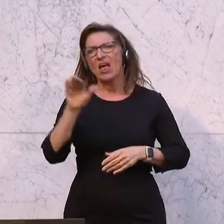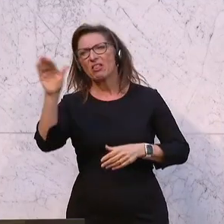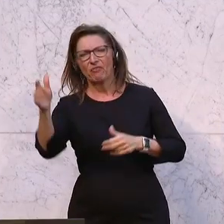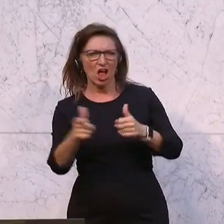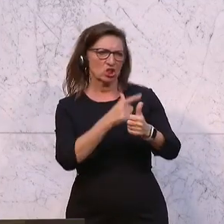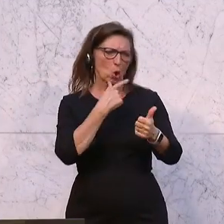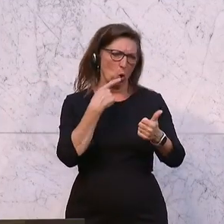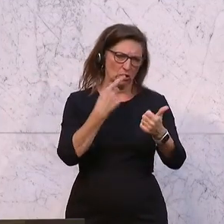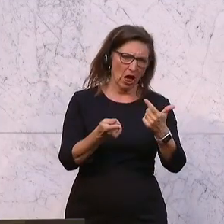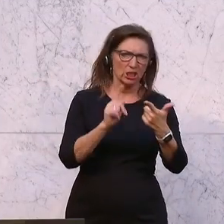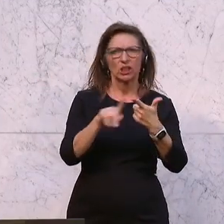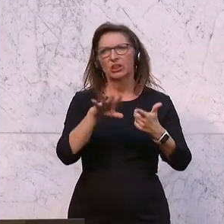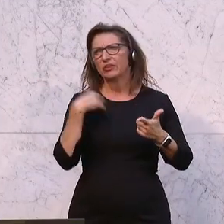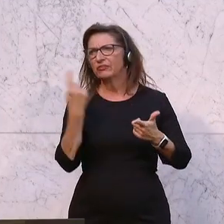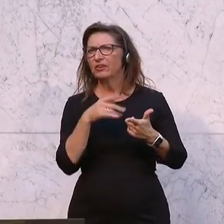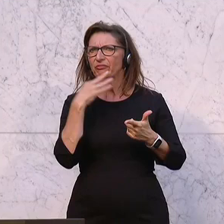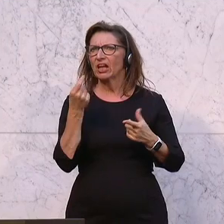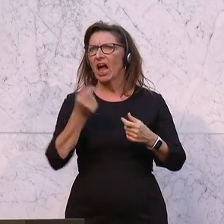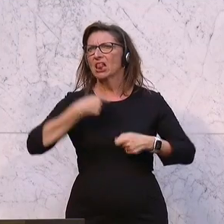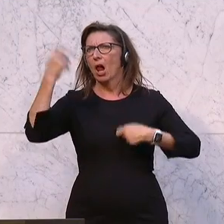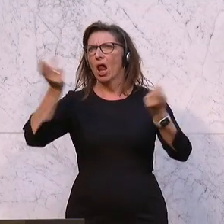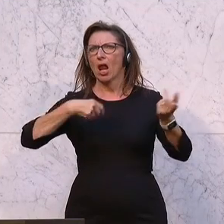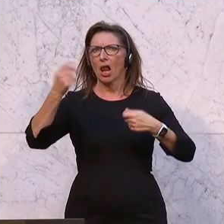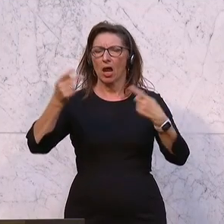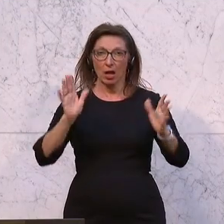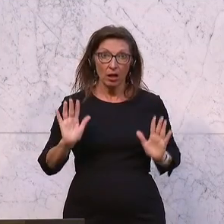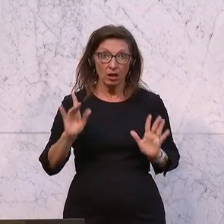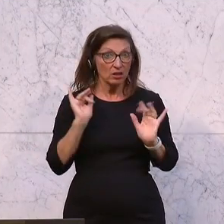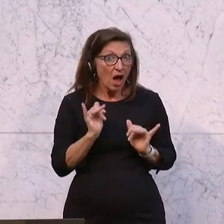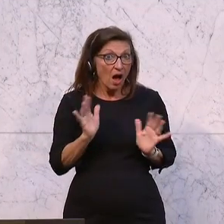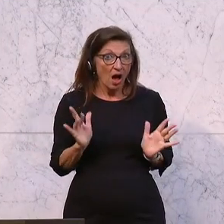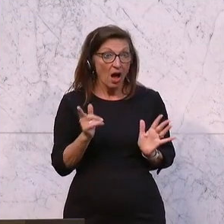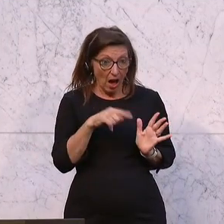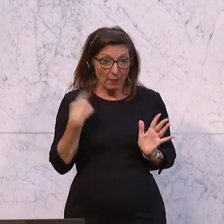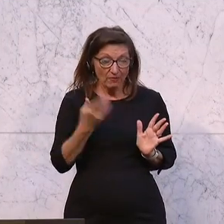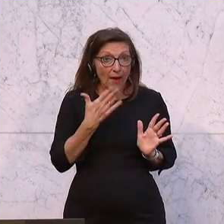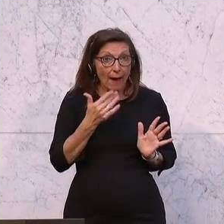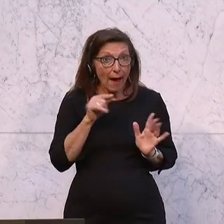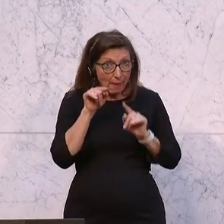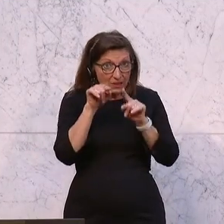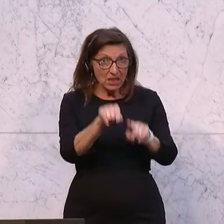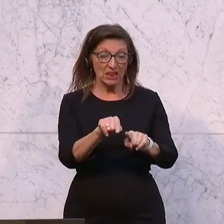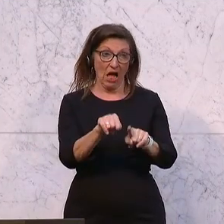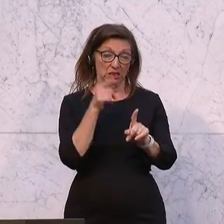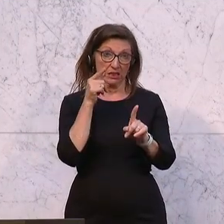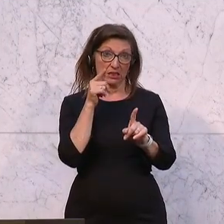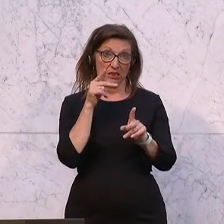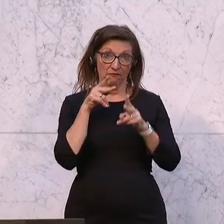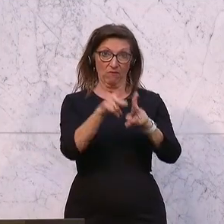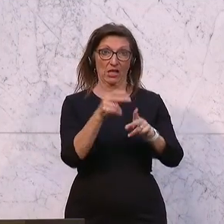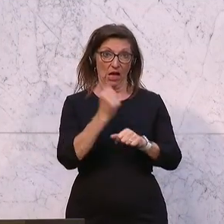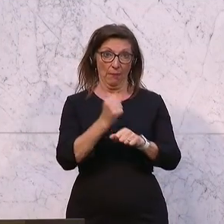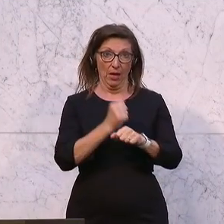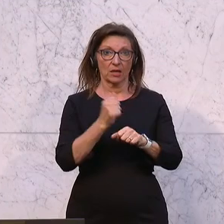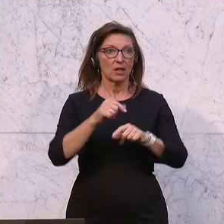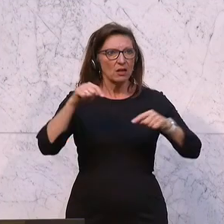hergenommen, dass wir viel Geld ausgegeben haben. Ja, aber wir haben uns bewusst für diesen Weg entschieden. Und was wir haben, wir haben die zweitstärkste